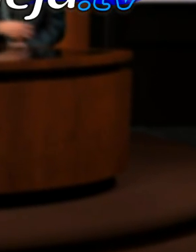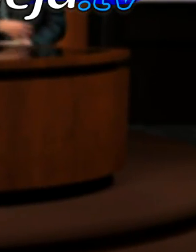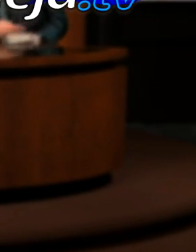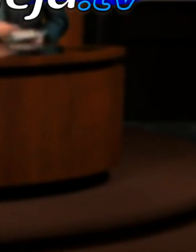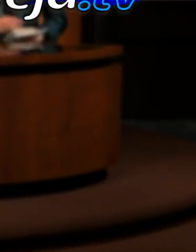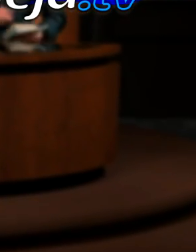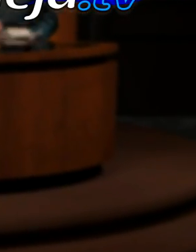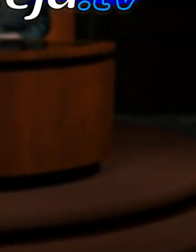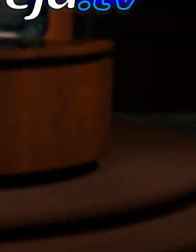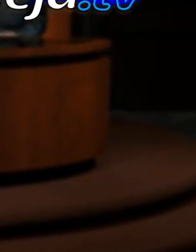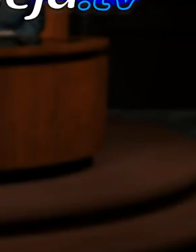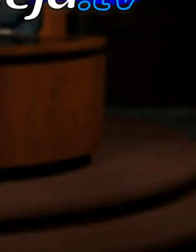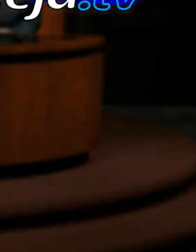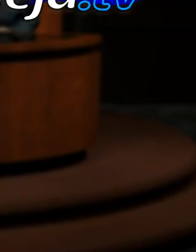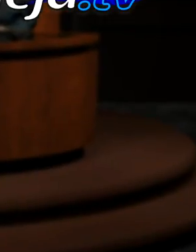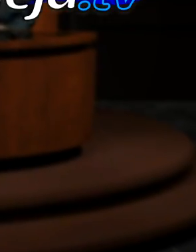Muzyka